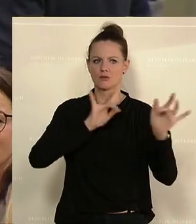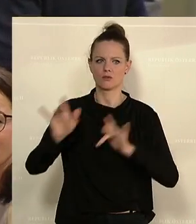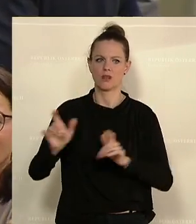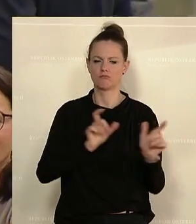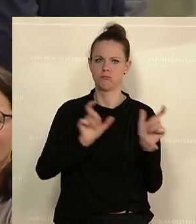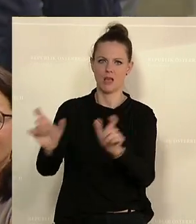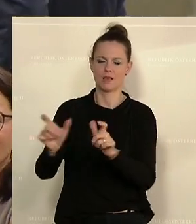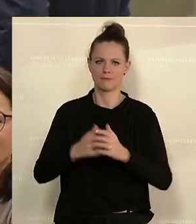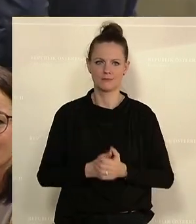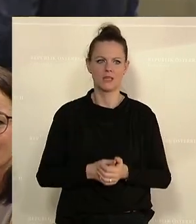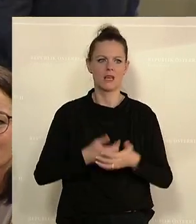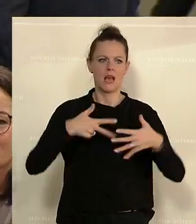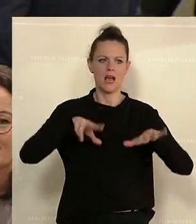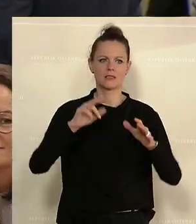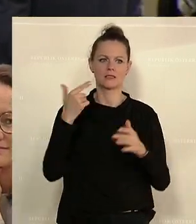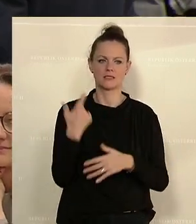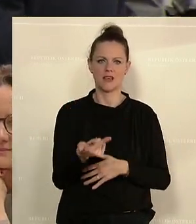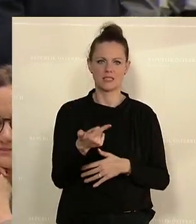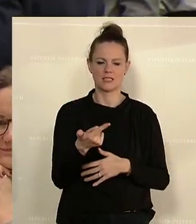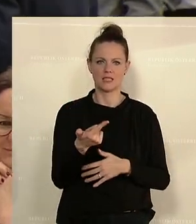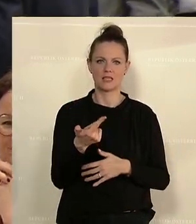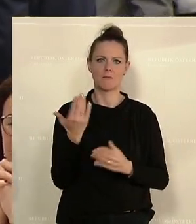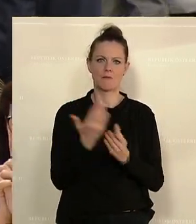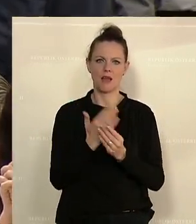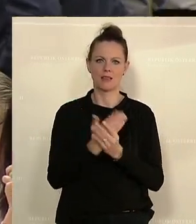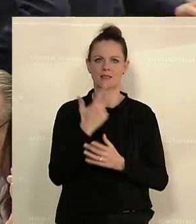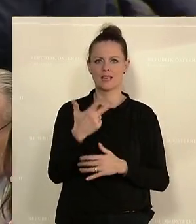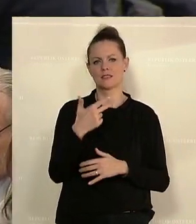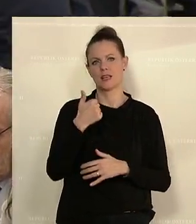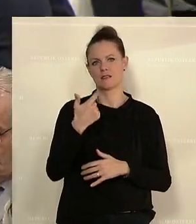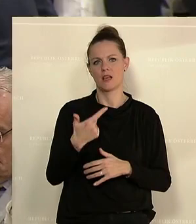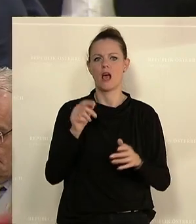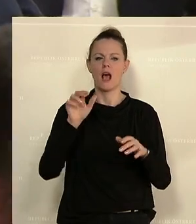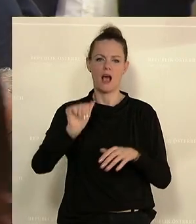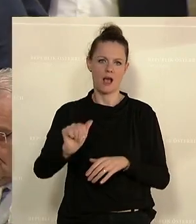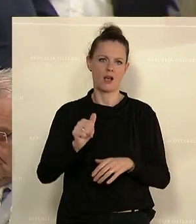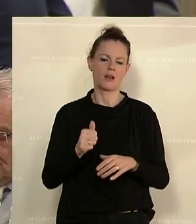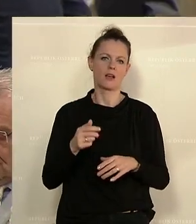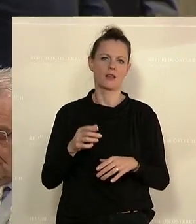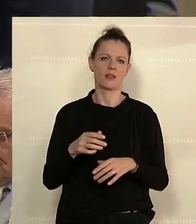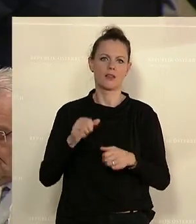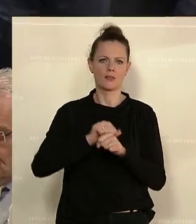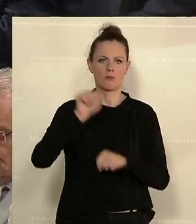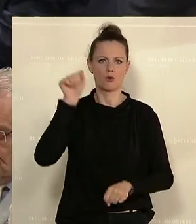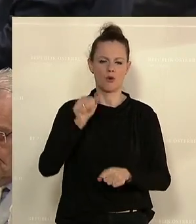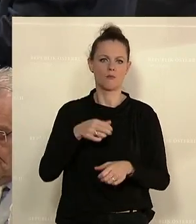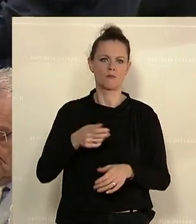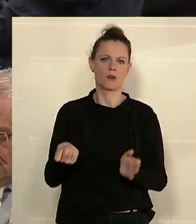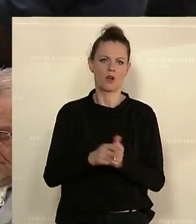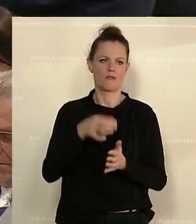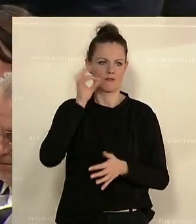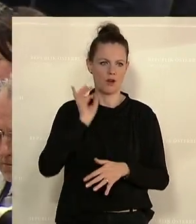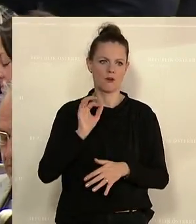geht. Dieser Antrag hat aber bereits im Ausschuss keine Mehrheit gefunden. Debattiert wird auch über die Verlängerung der